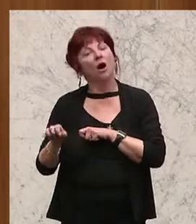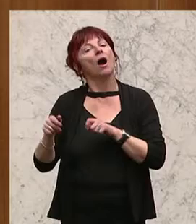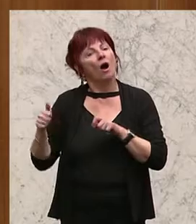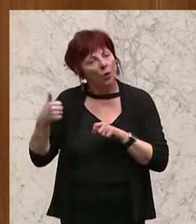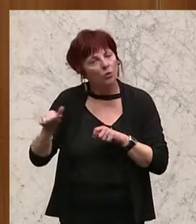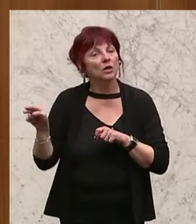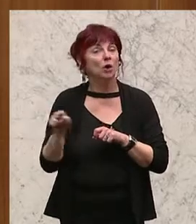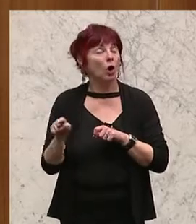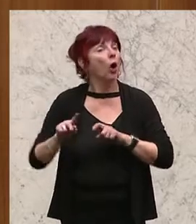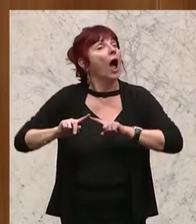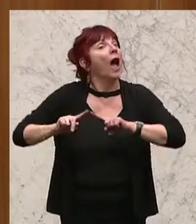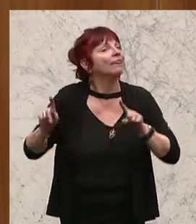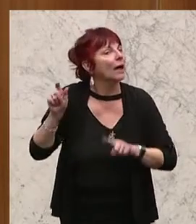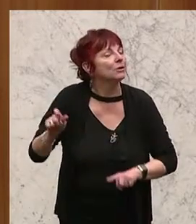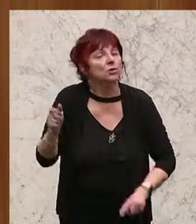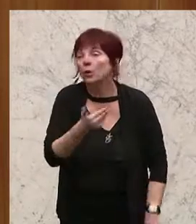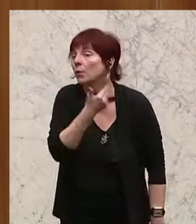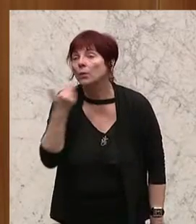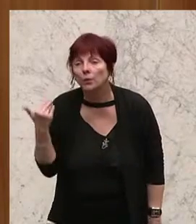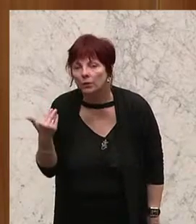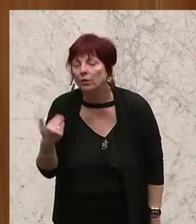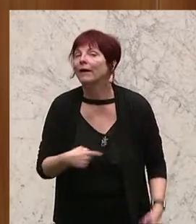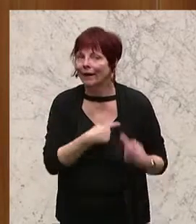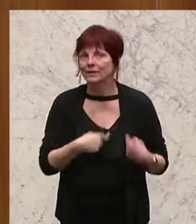100 Euro und für sonst niemanden. Herzlichen Dank.